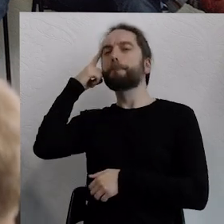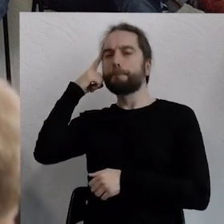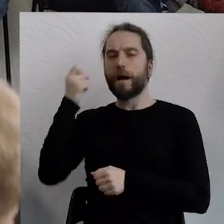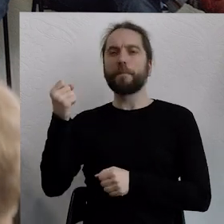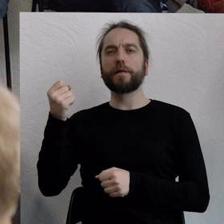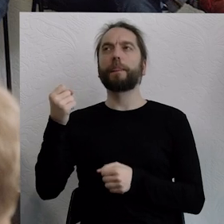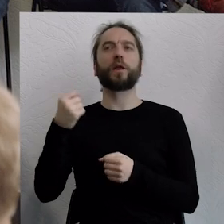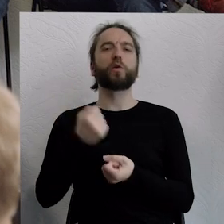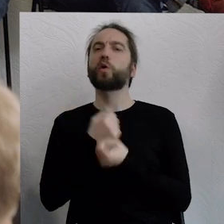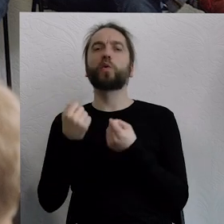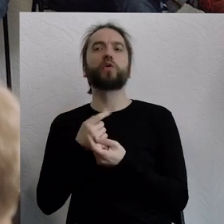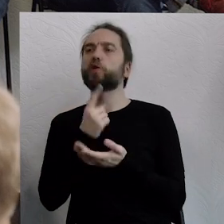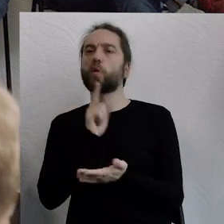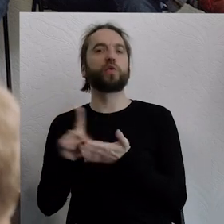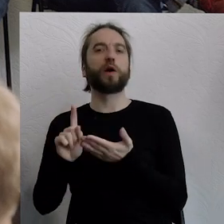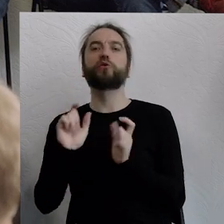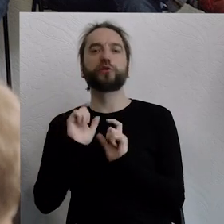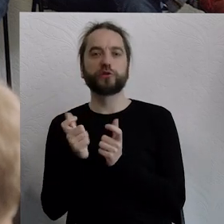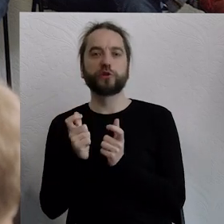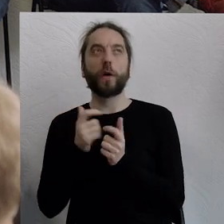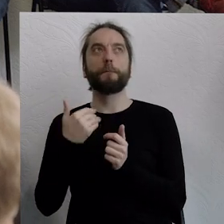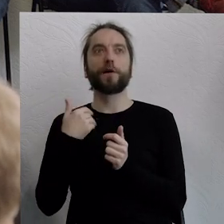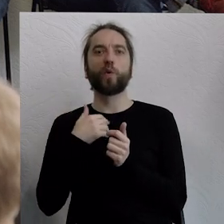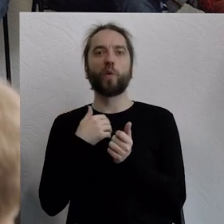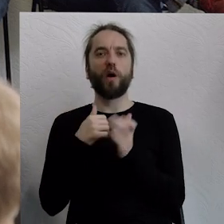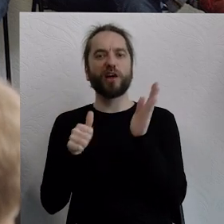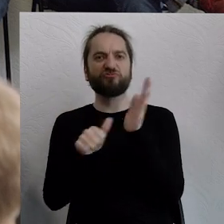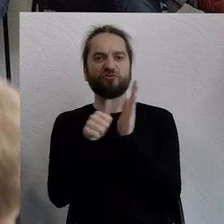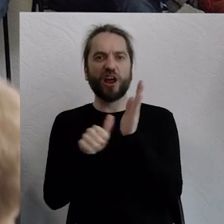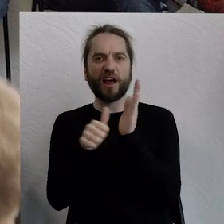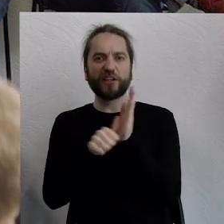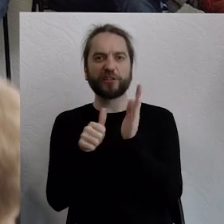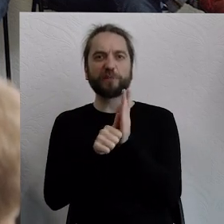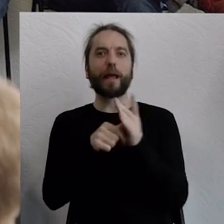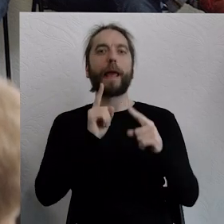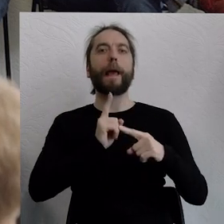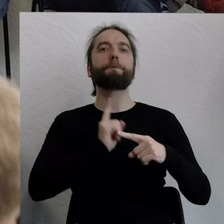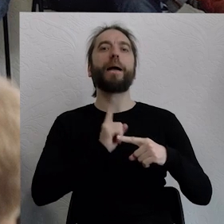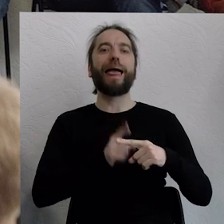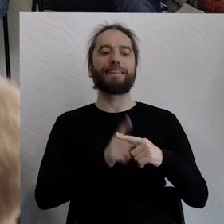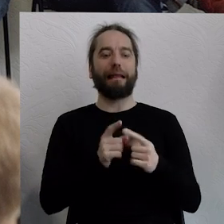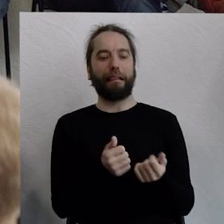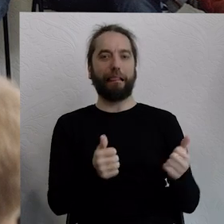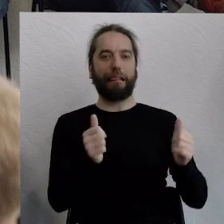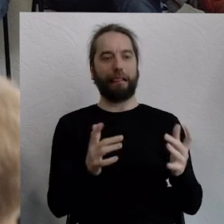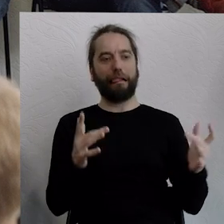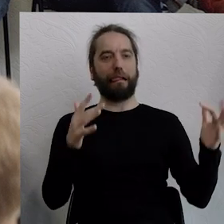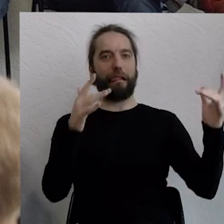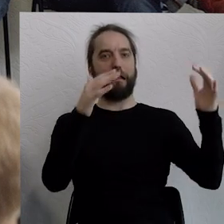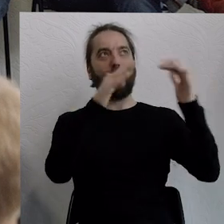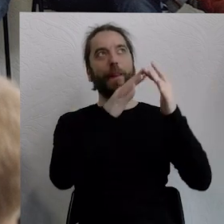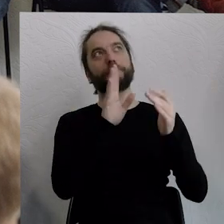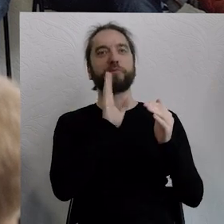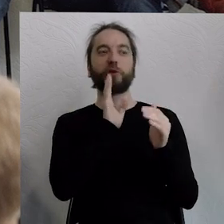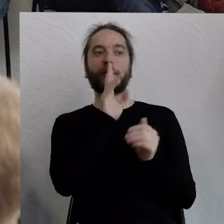udało wprawić w ruch, to tworzono na wsi takie rzeźby z tych takich pozostałych metalowych elementów, dziwnych kształtów, taki ala hasior w